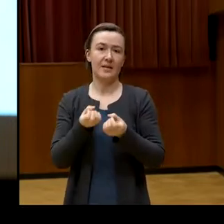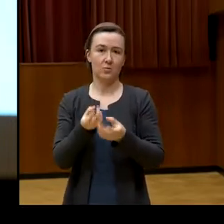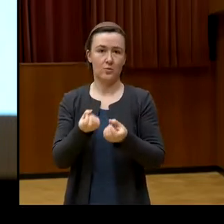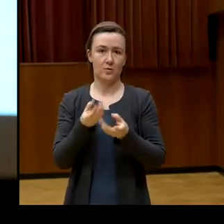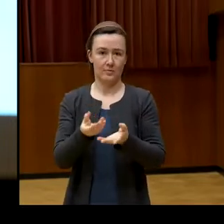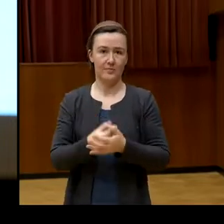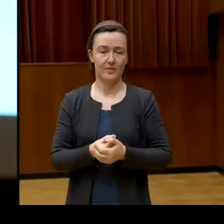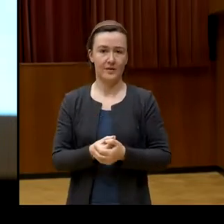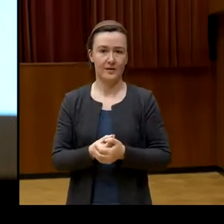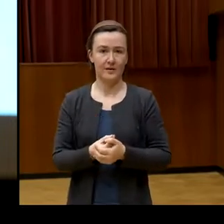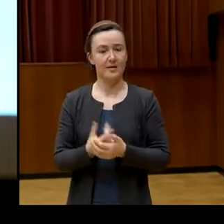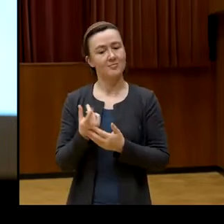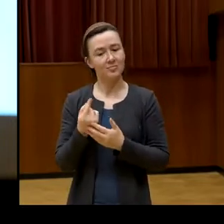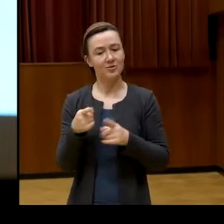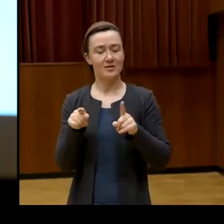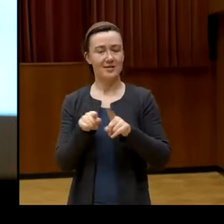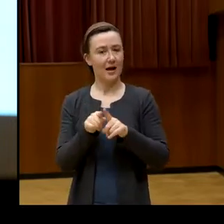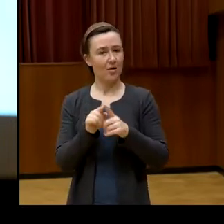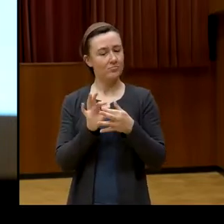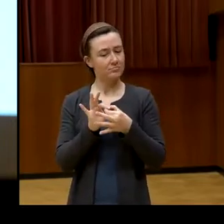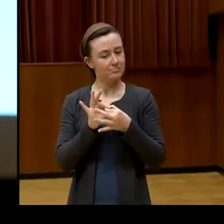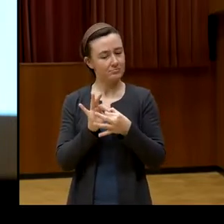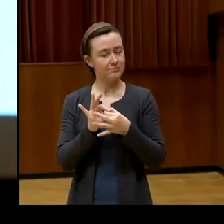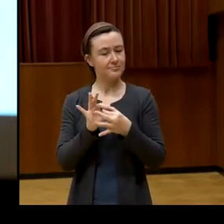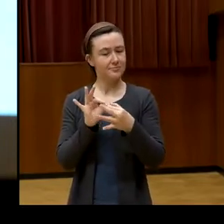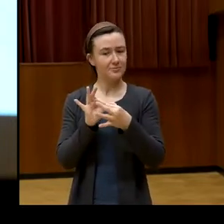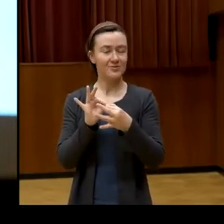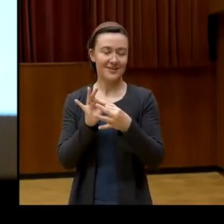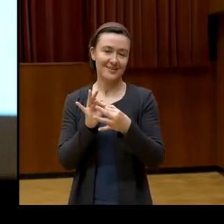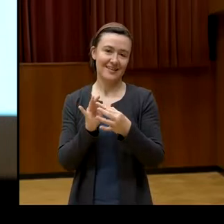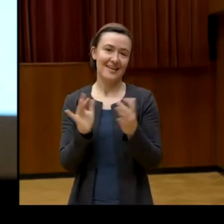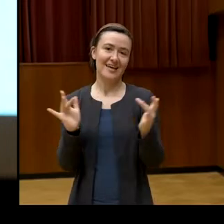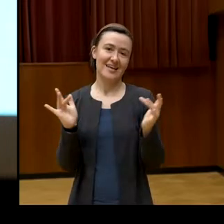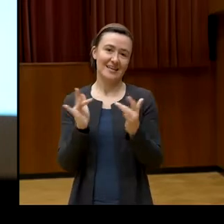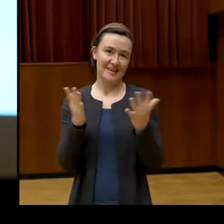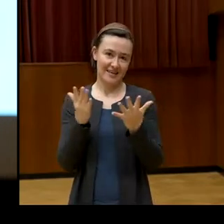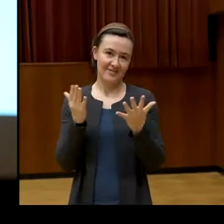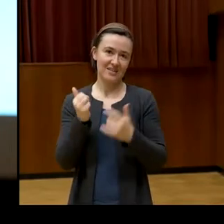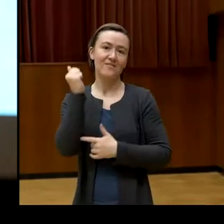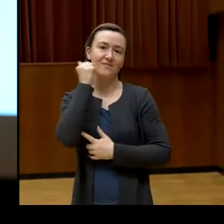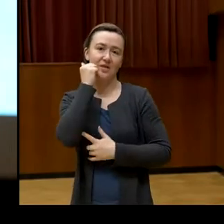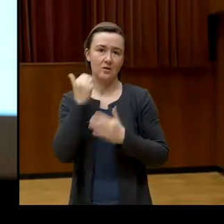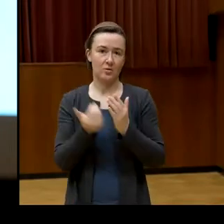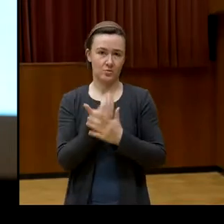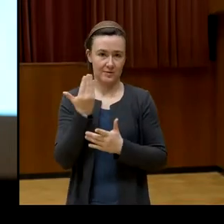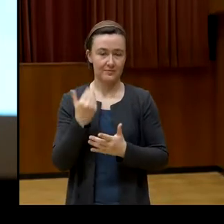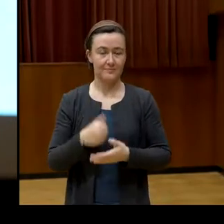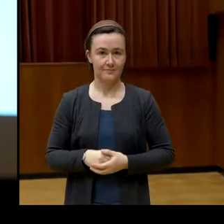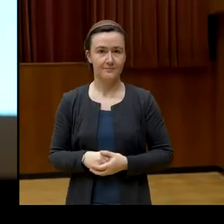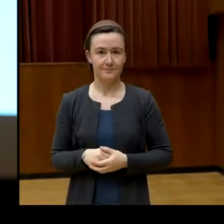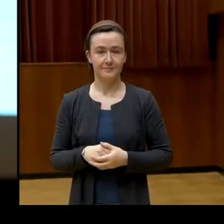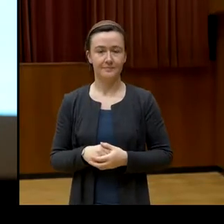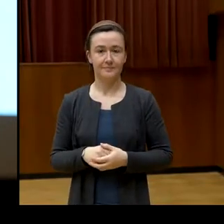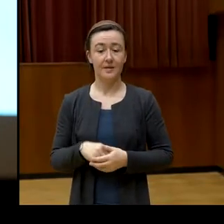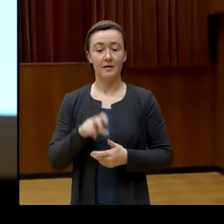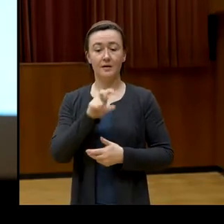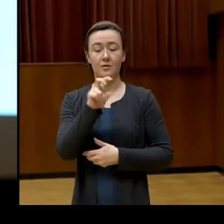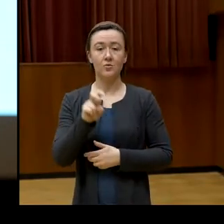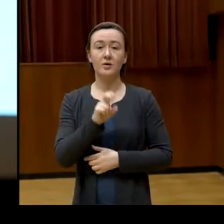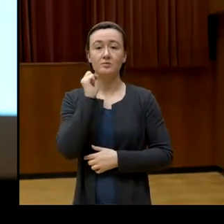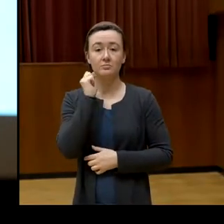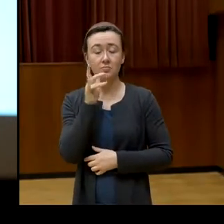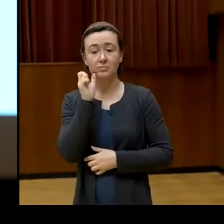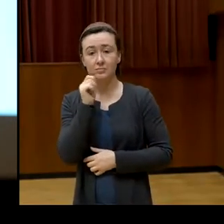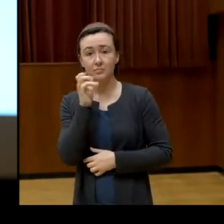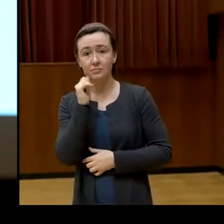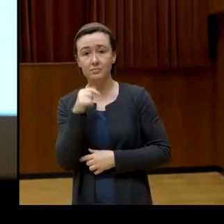direkt auch in der Auseinandersetzung oder im Kampf gegen Fake News. Im Kurs Alltag geschieht darüber